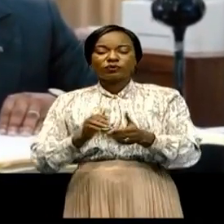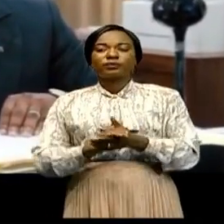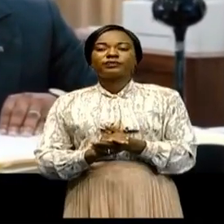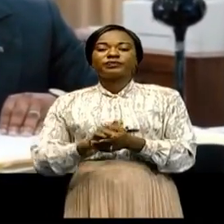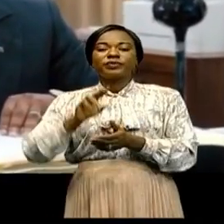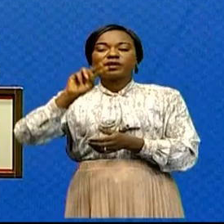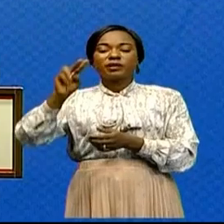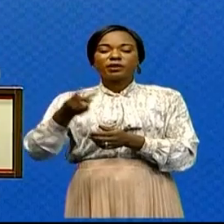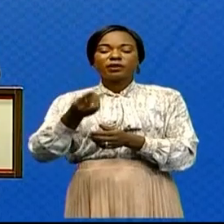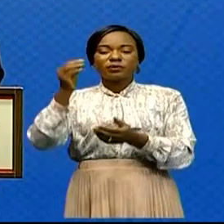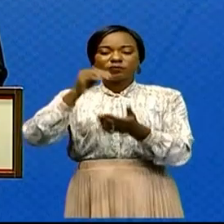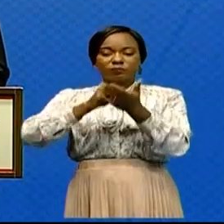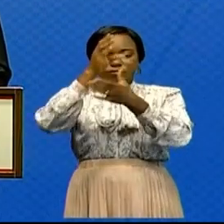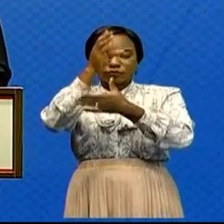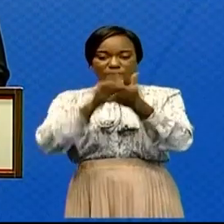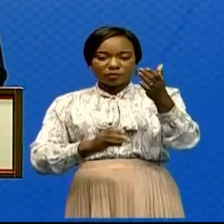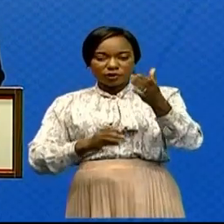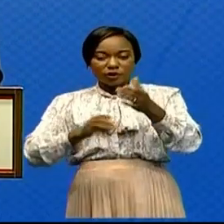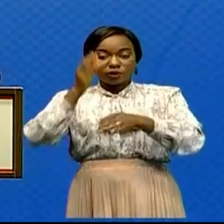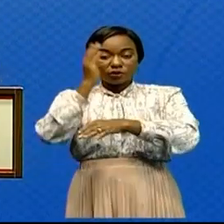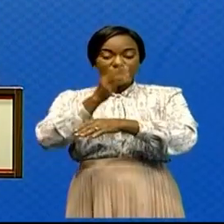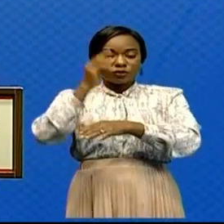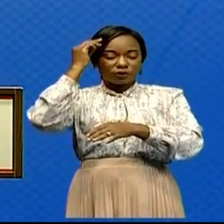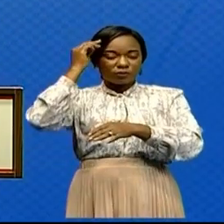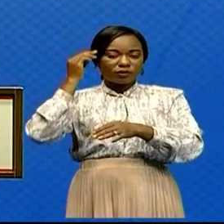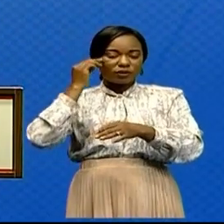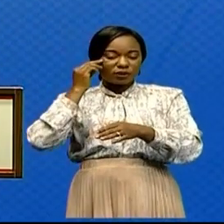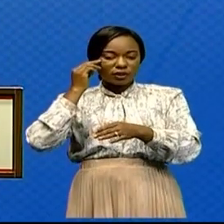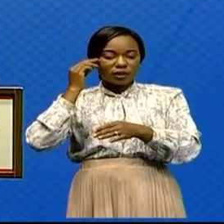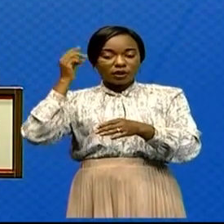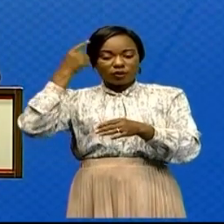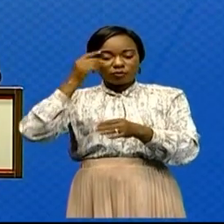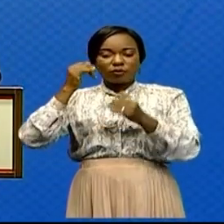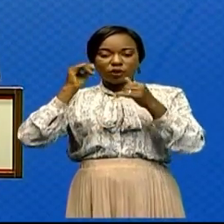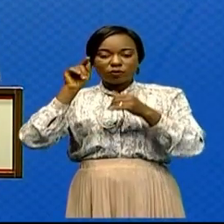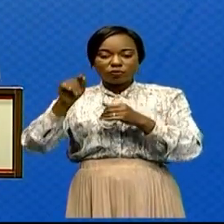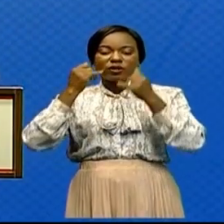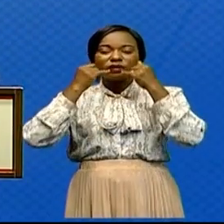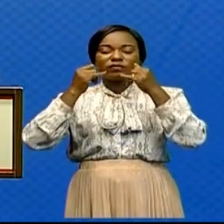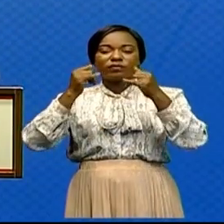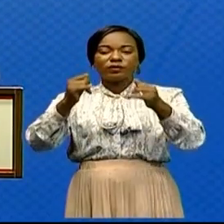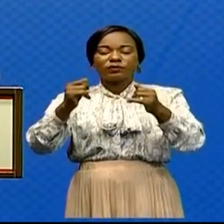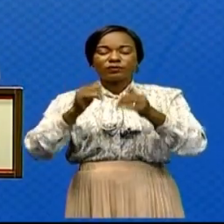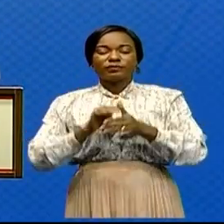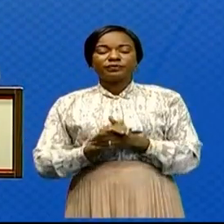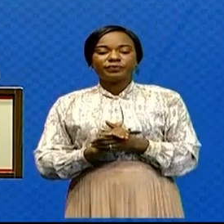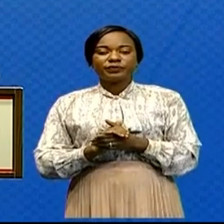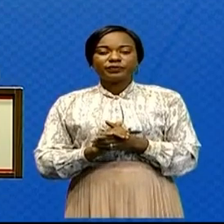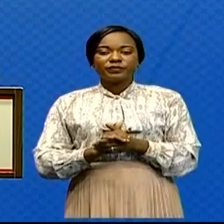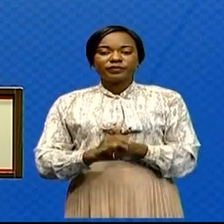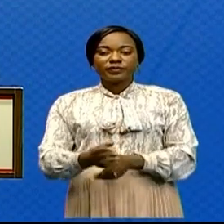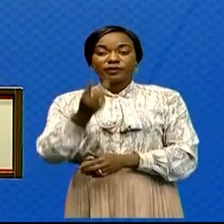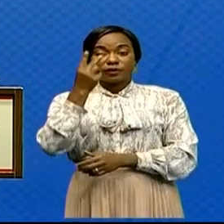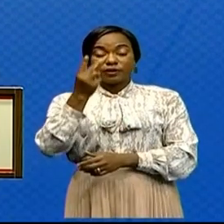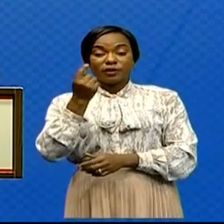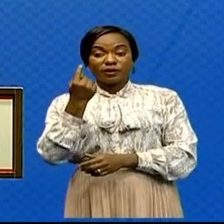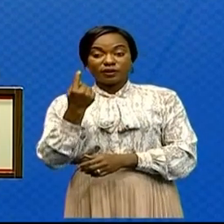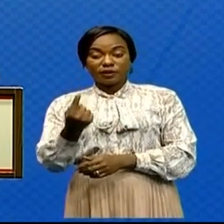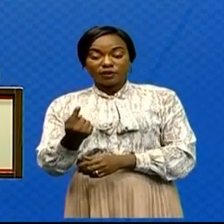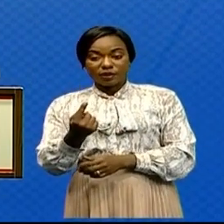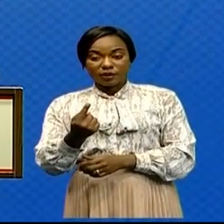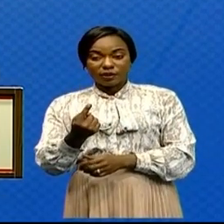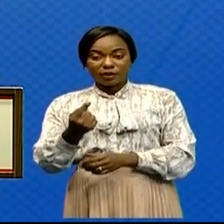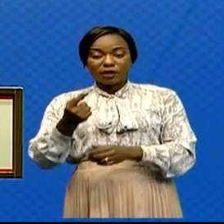Deuxième chapitre du Conseil de ministres de ce jour, relatif aux points d'information. 2. 1. État et